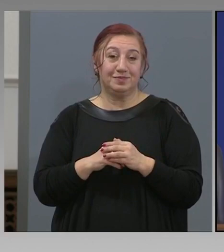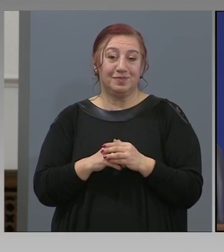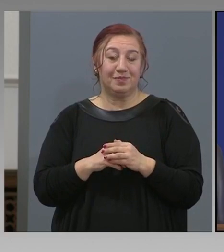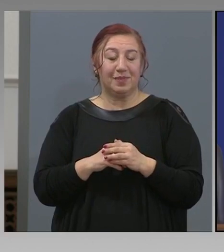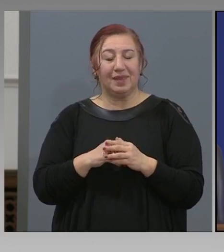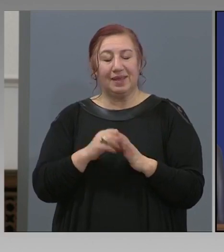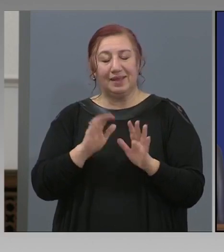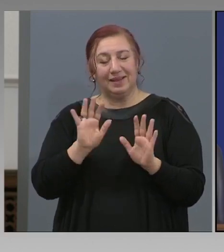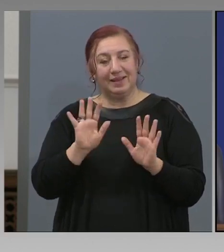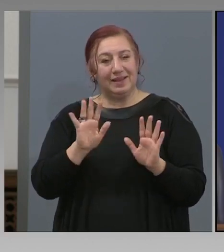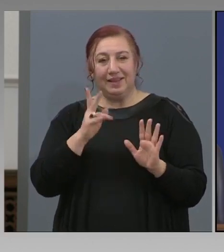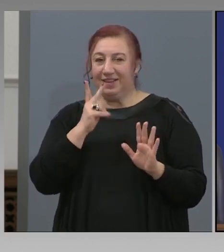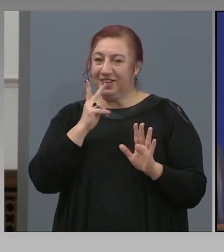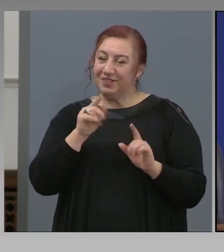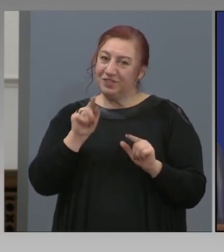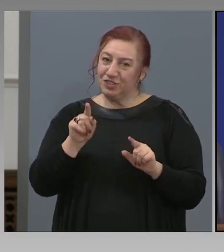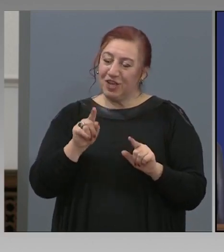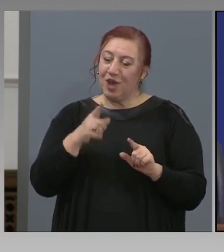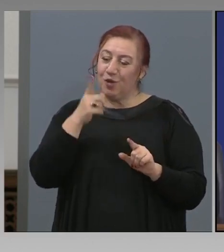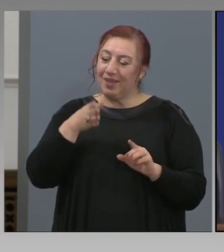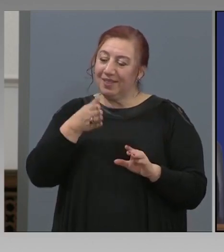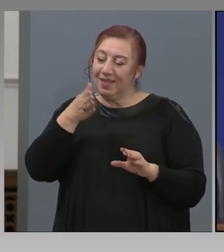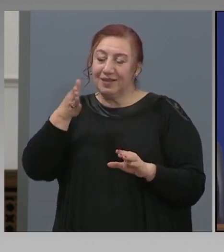Вижте, от една страна,